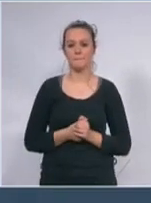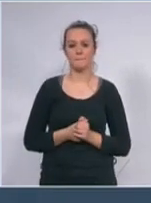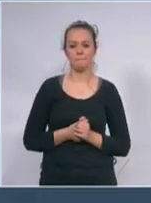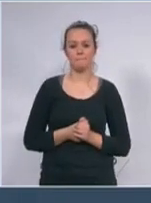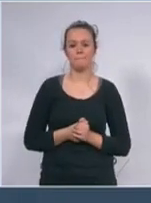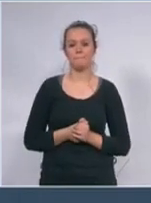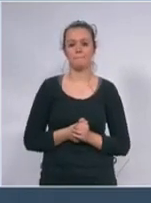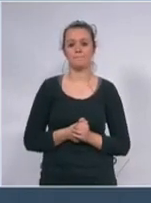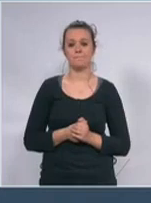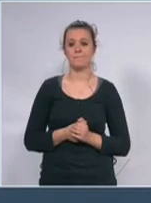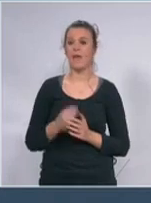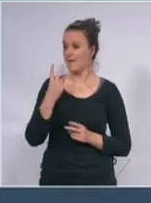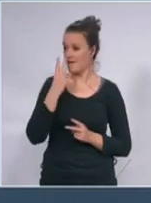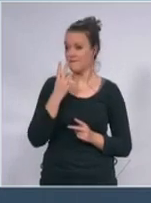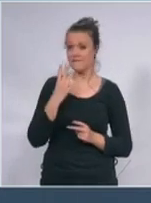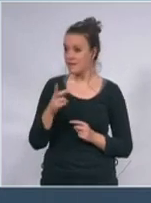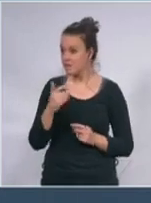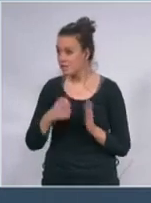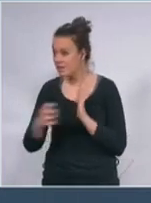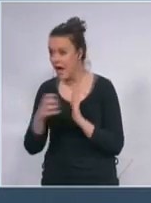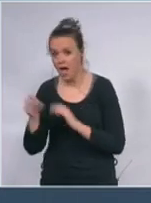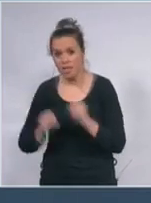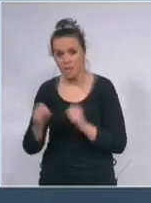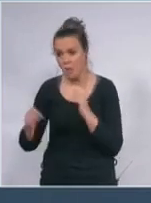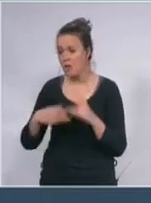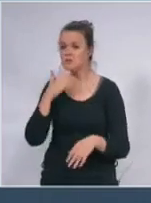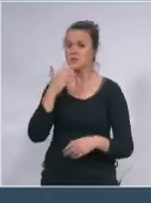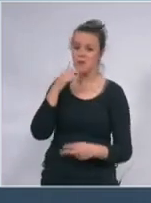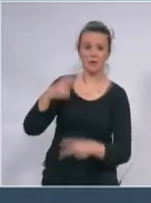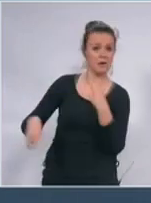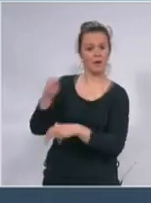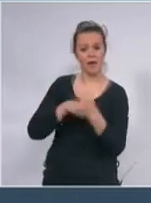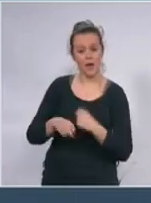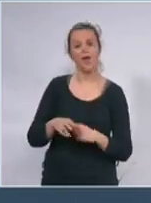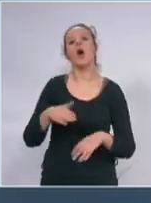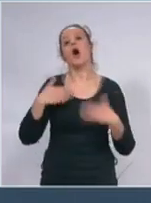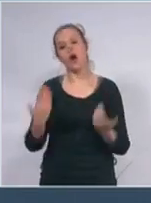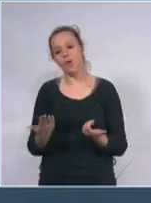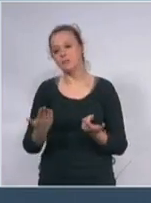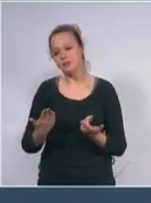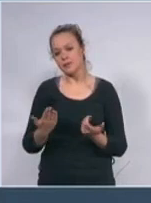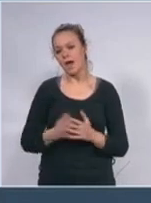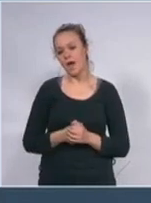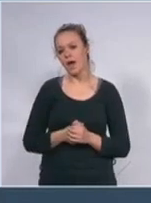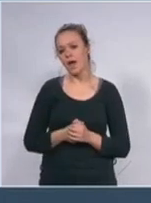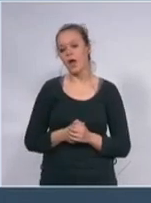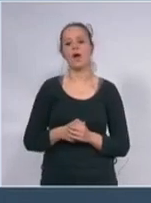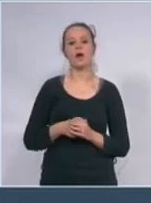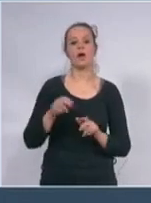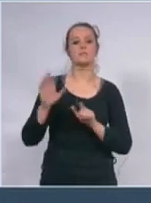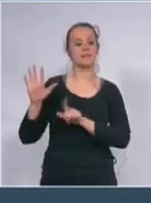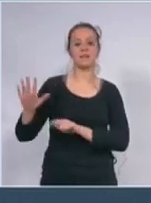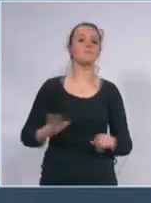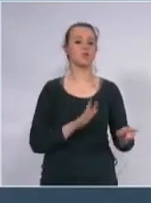ne bude to dovoljno bit će od 7 do 13 da je moguće kretanje a posto ga više je neće biti moguće